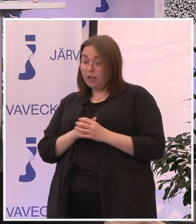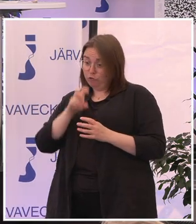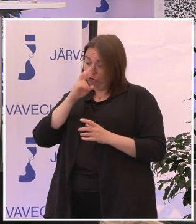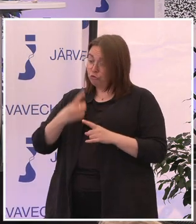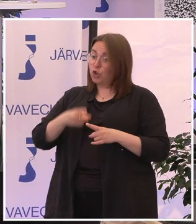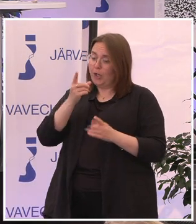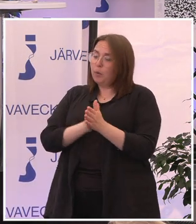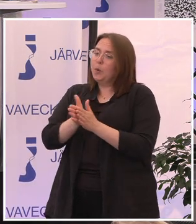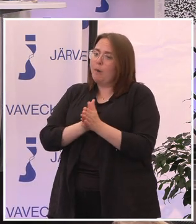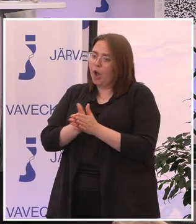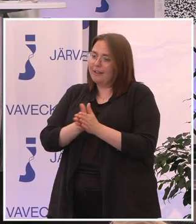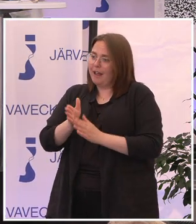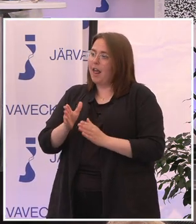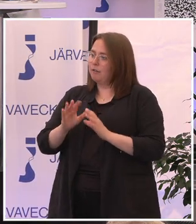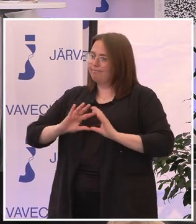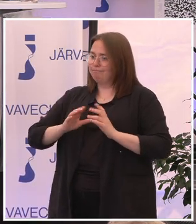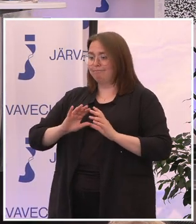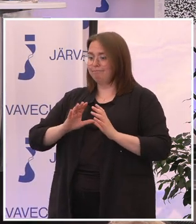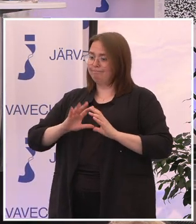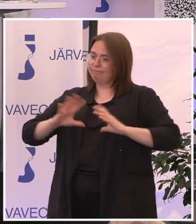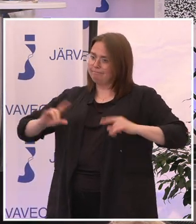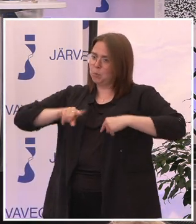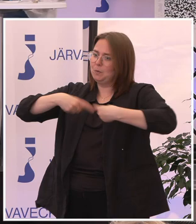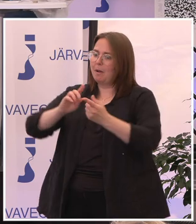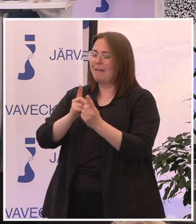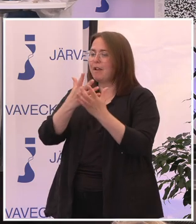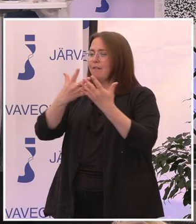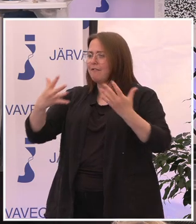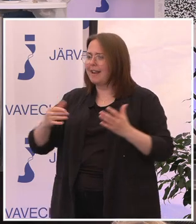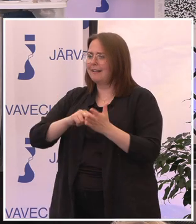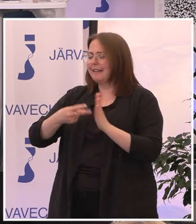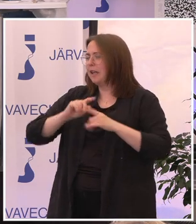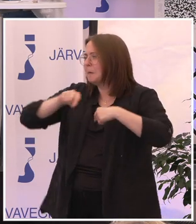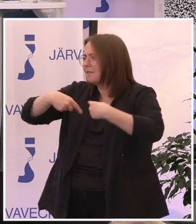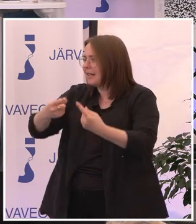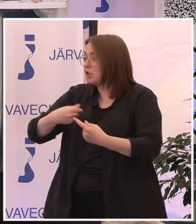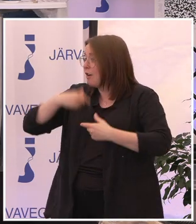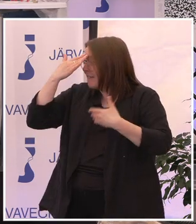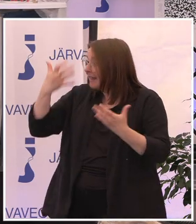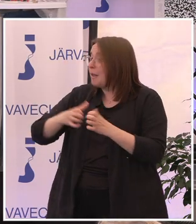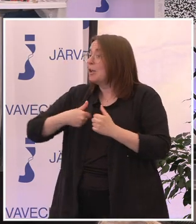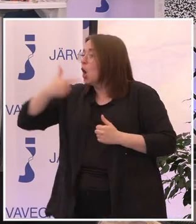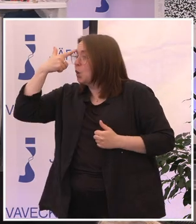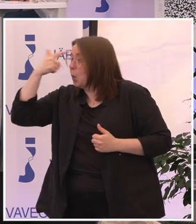fortsätter dessa utmaningar. De blir allt fler, kan jag tänka mig, i takt med att tekniken utvecklas. Vad vet jag? Jag tror det.